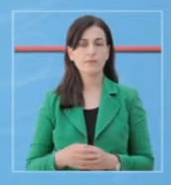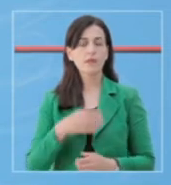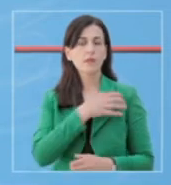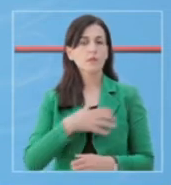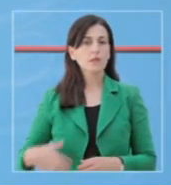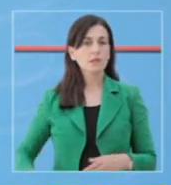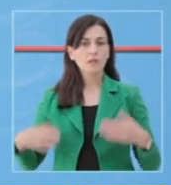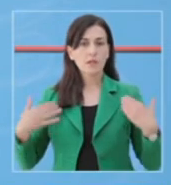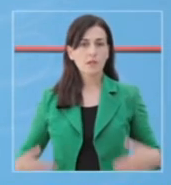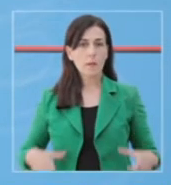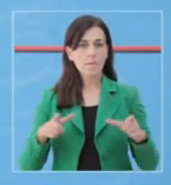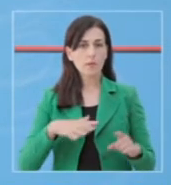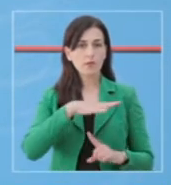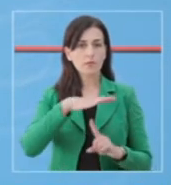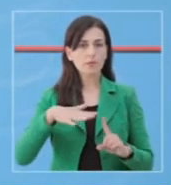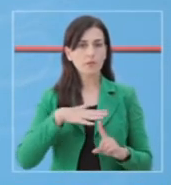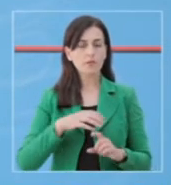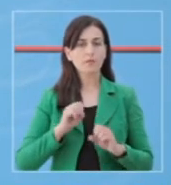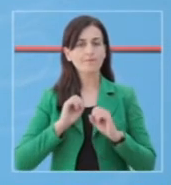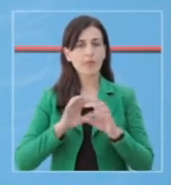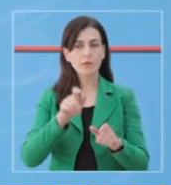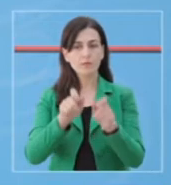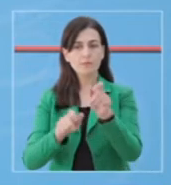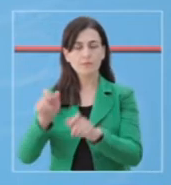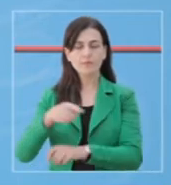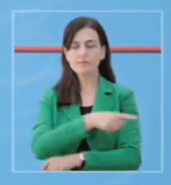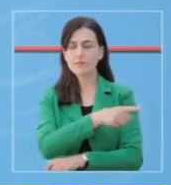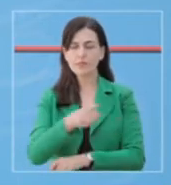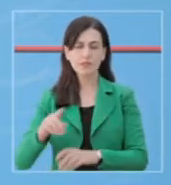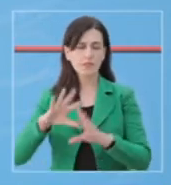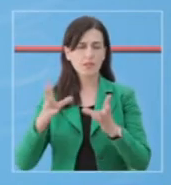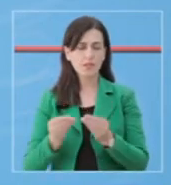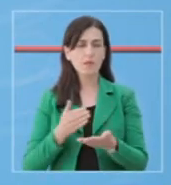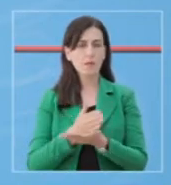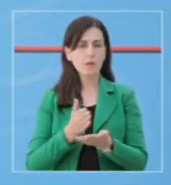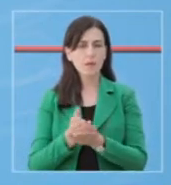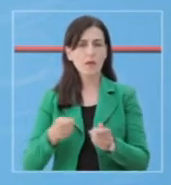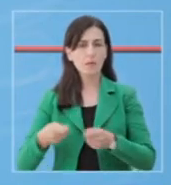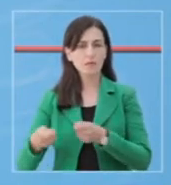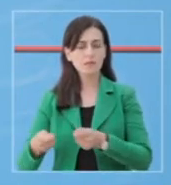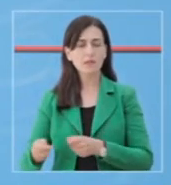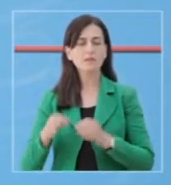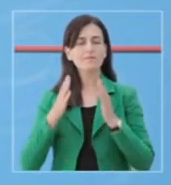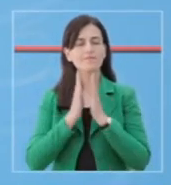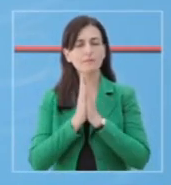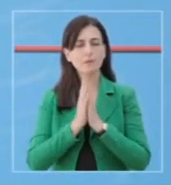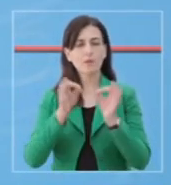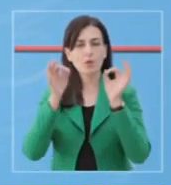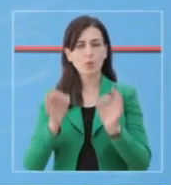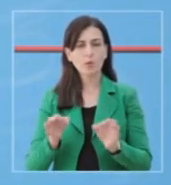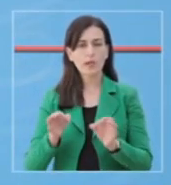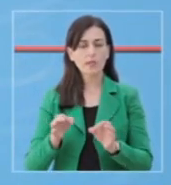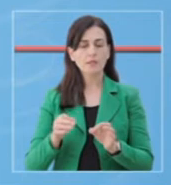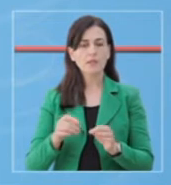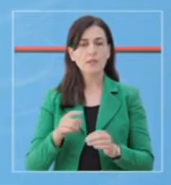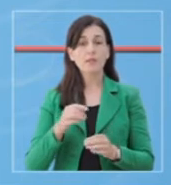Ministria në Shëndecis dhe Mbrojtje Sociale i drejtojët gjithë qytetarve dhe bizneseve të jenë të kujdeshëm dhe rigoros në zbatimin e